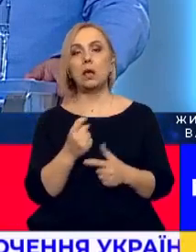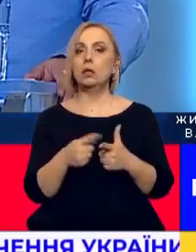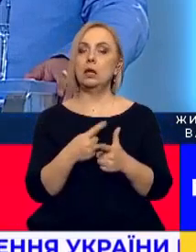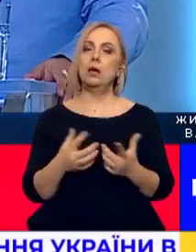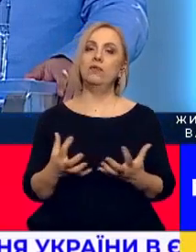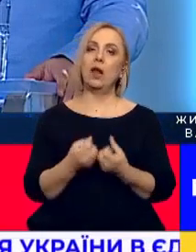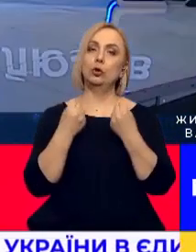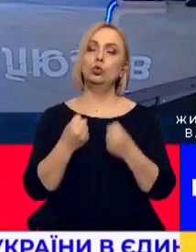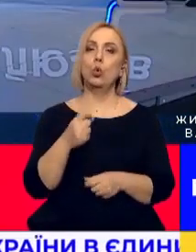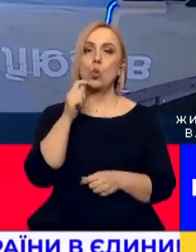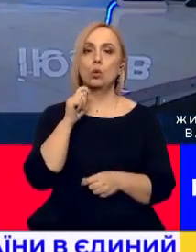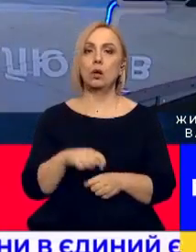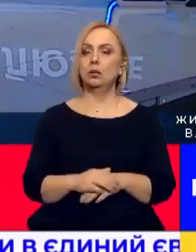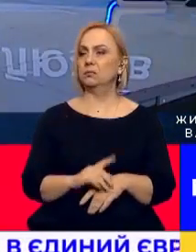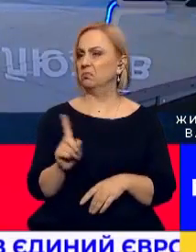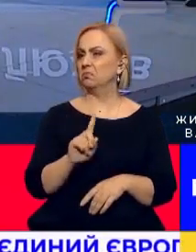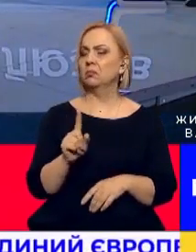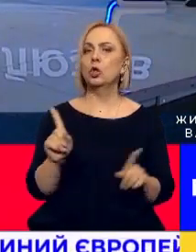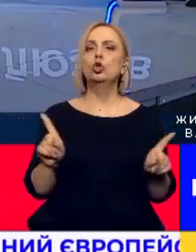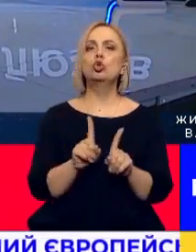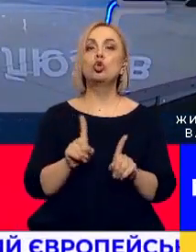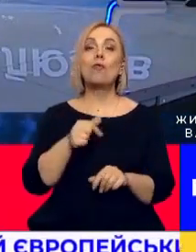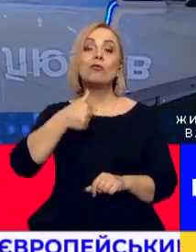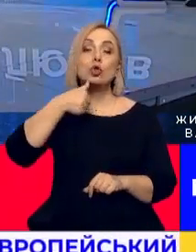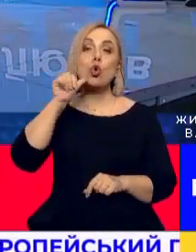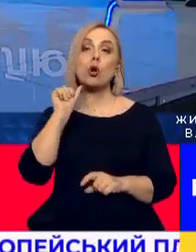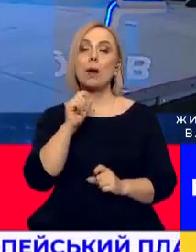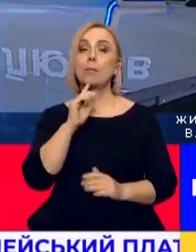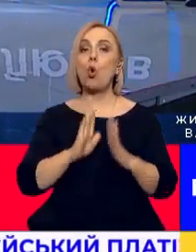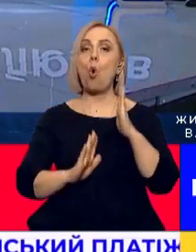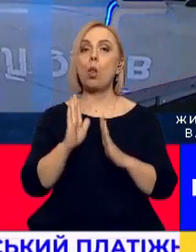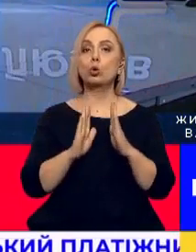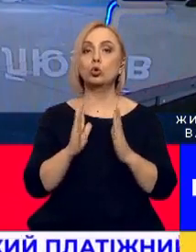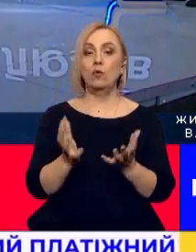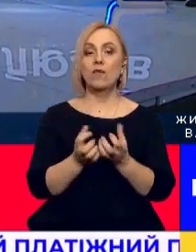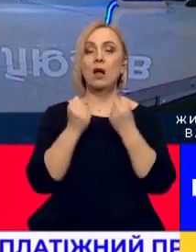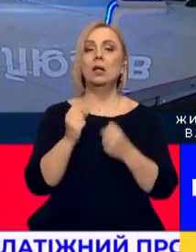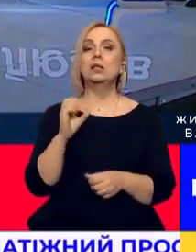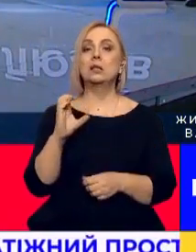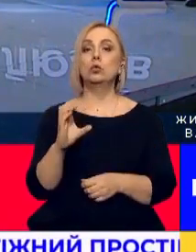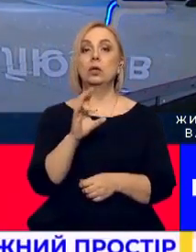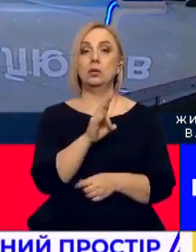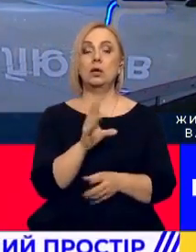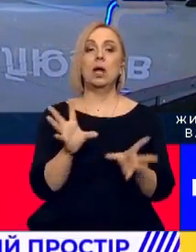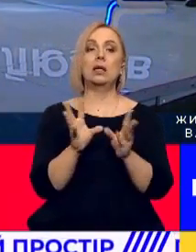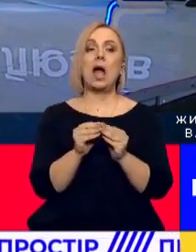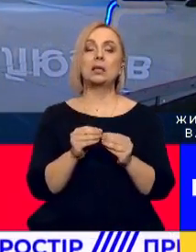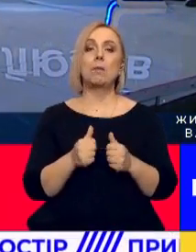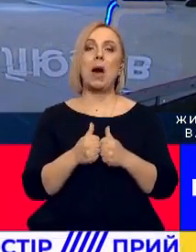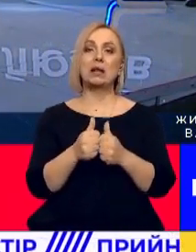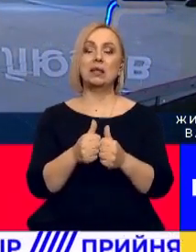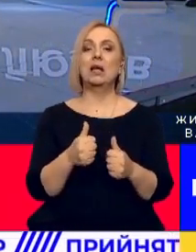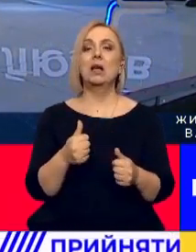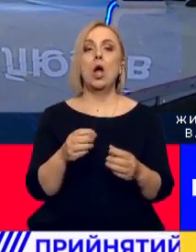Це податковий терор. Те, що вчора проголосувала фракція «Слуги Зеленського» разом із своїми партнерами по олігархічній коаліції,